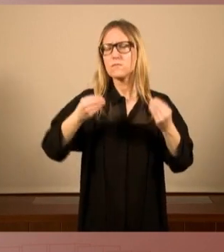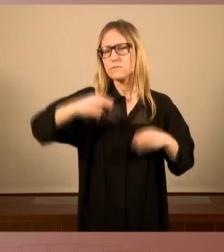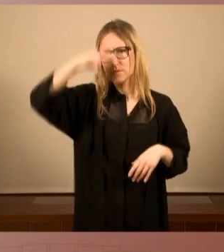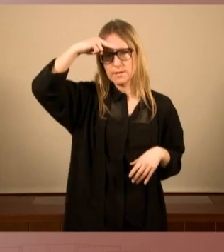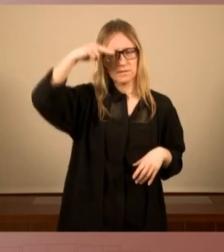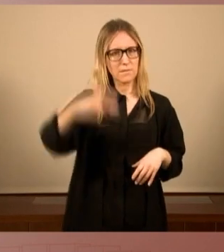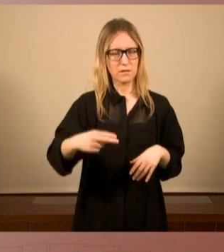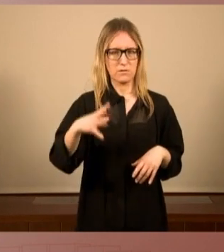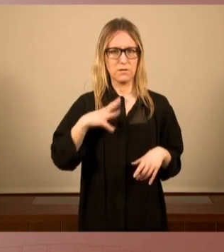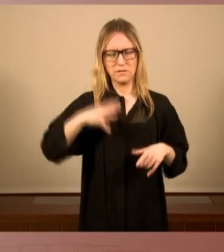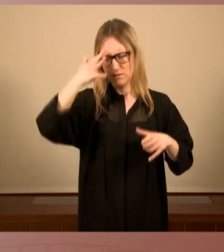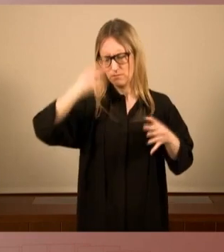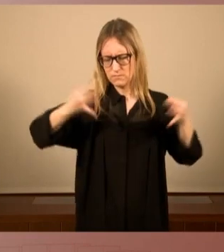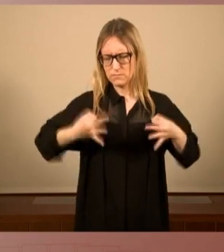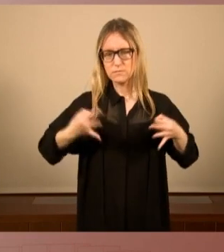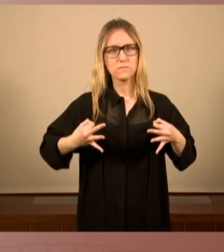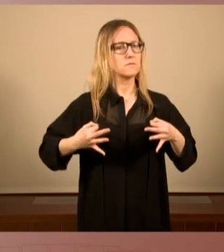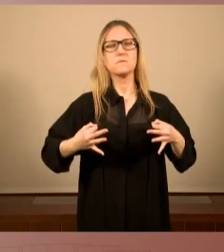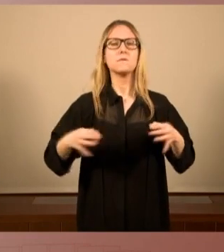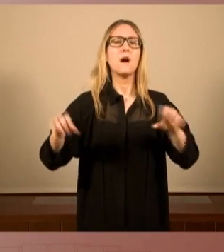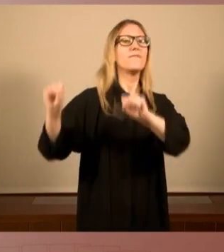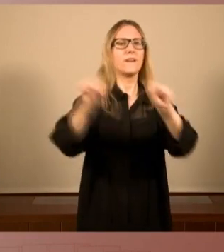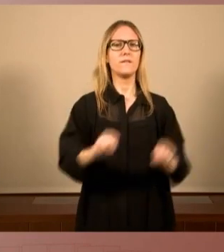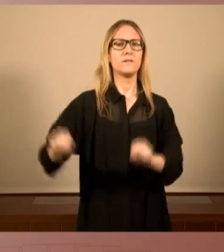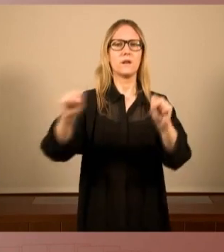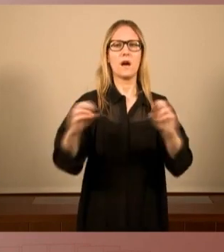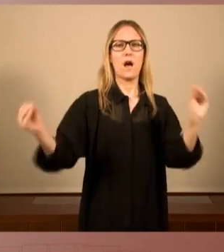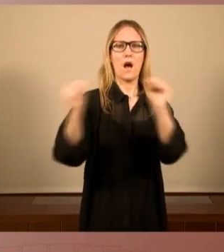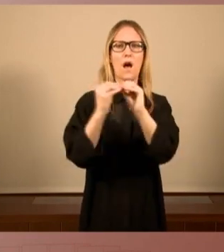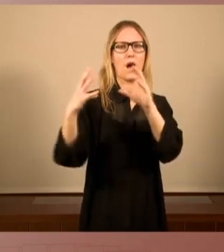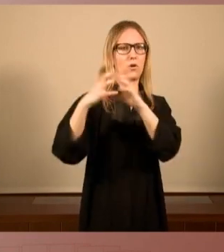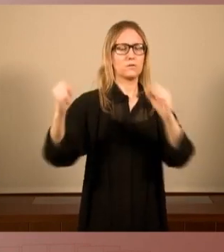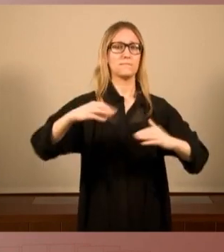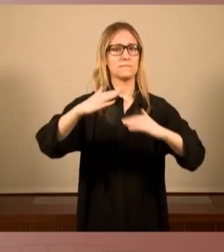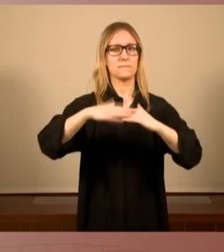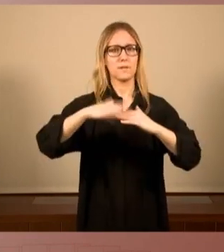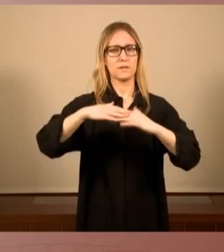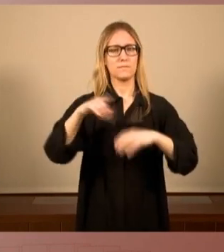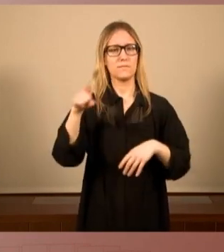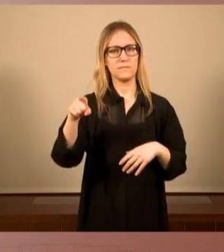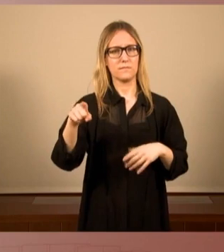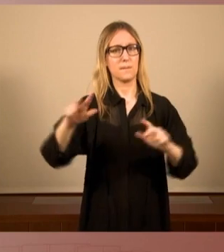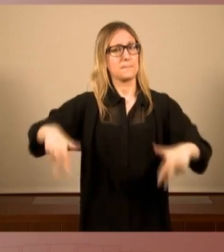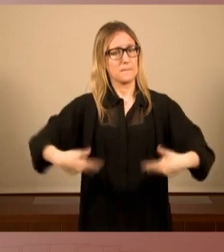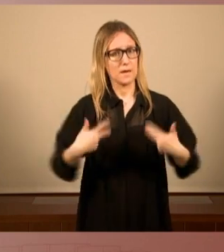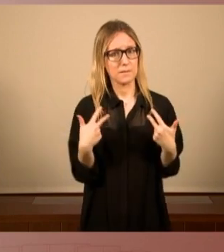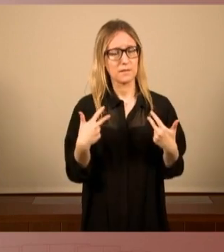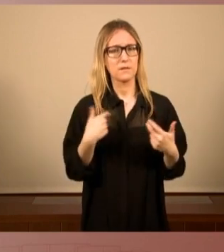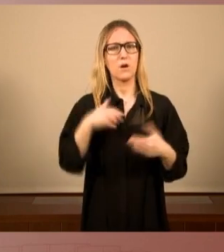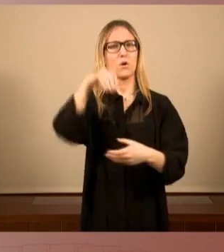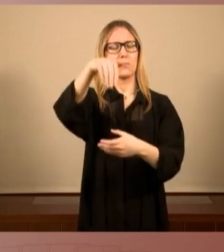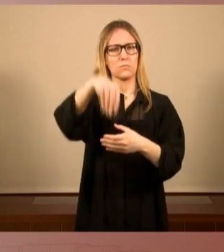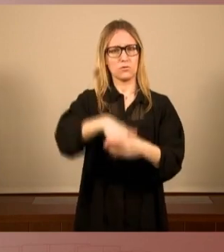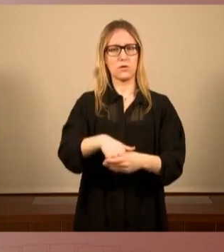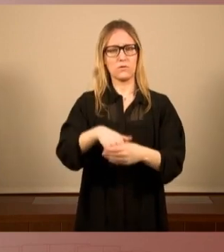mateixa determinació amb què defensem l'acord de mínims que ens permet votar a favor les